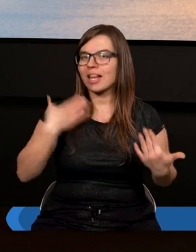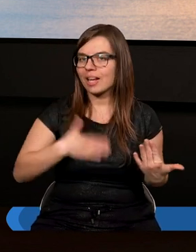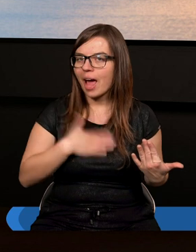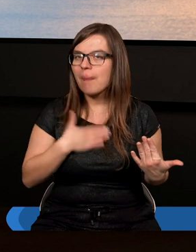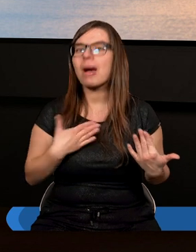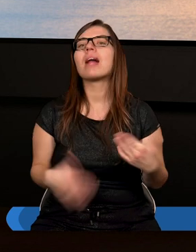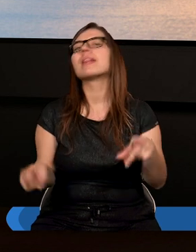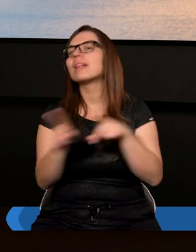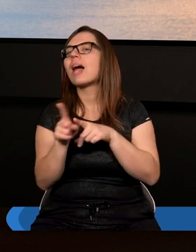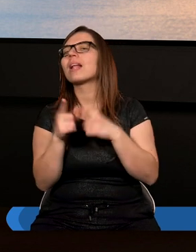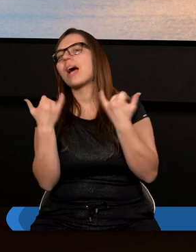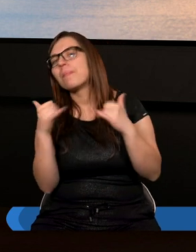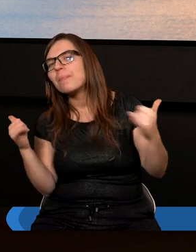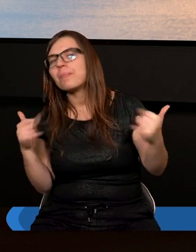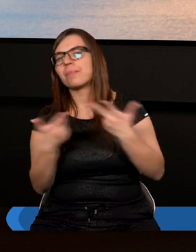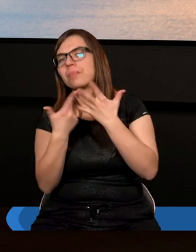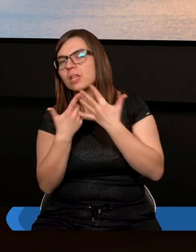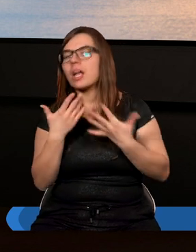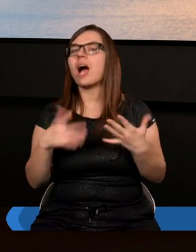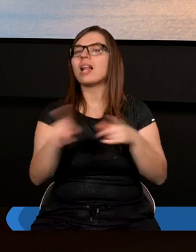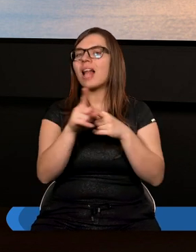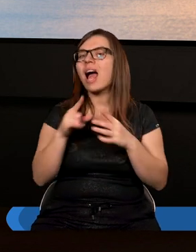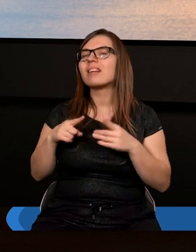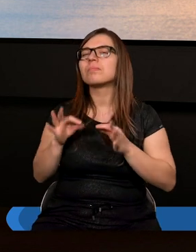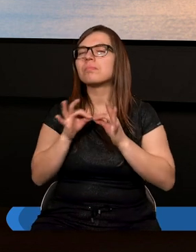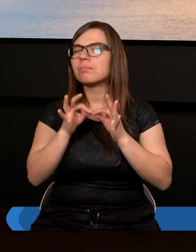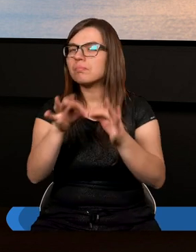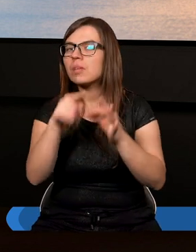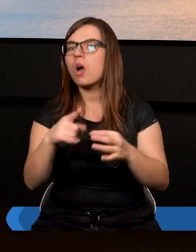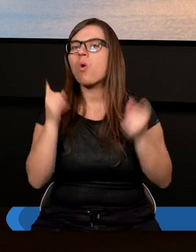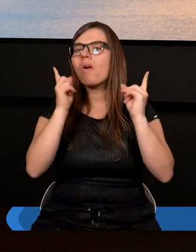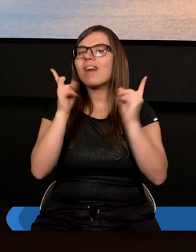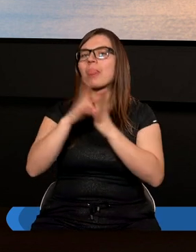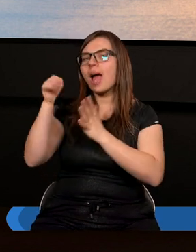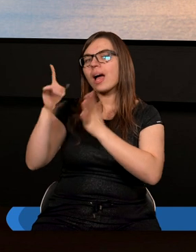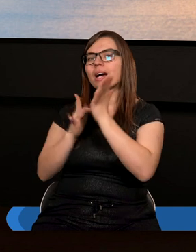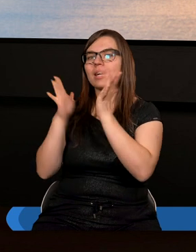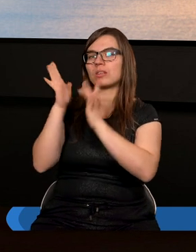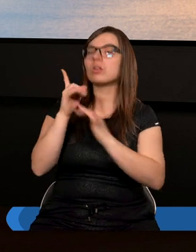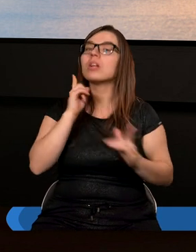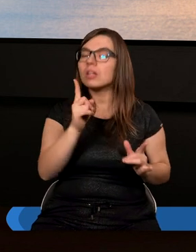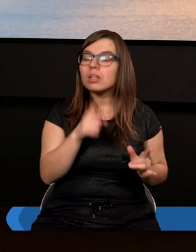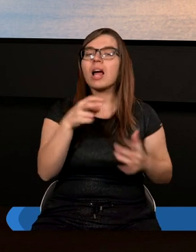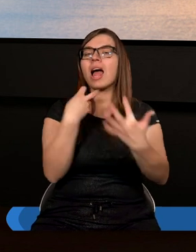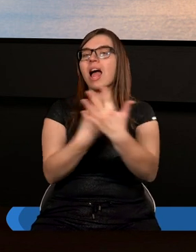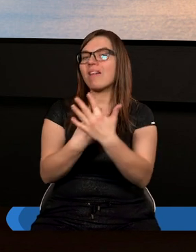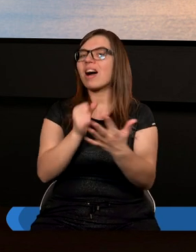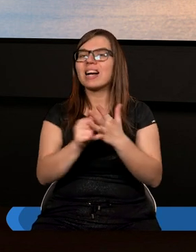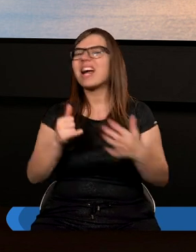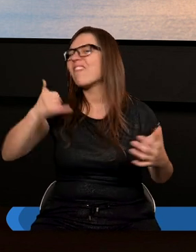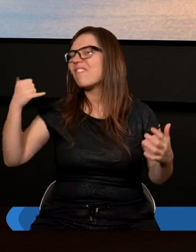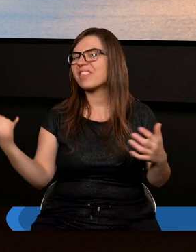niewątpliwie cały ten fragment kieruje naszą uwagę na Chrystusa. Dlatego, że jest to Ewangelia wieczna